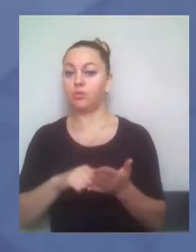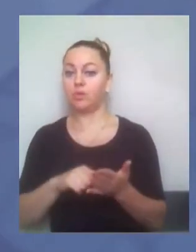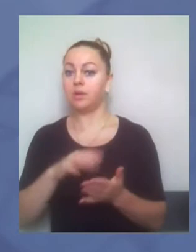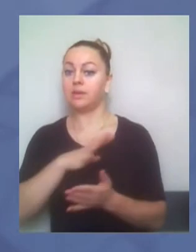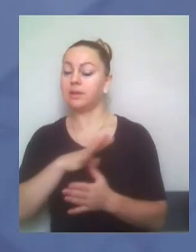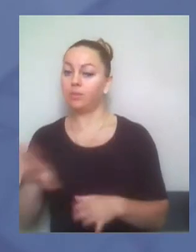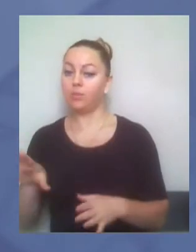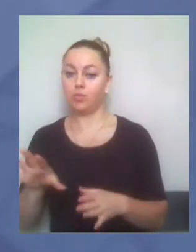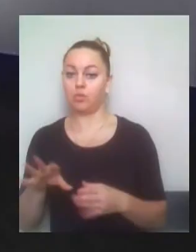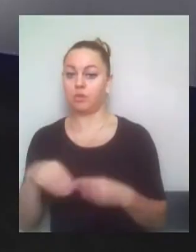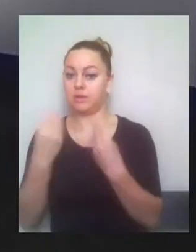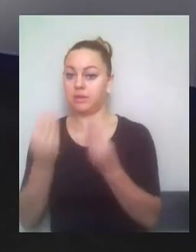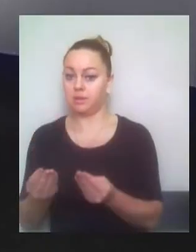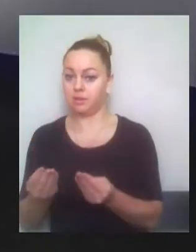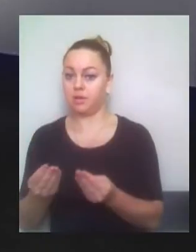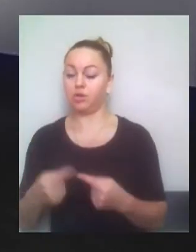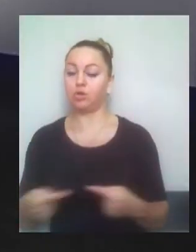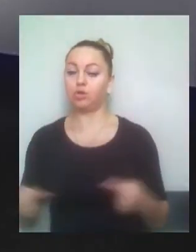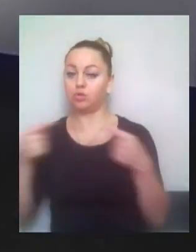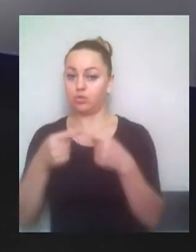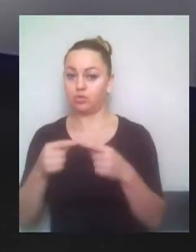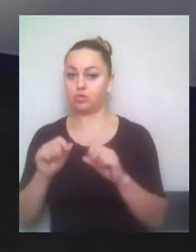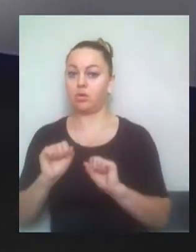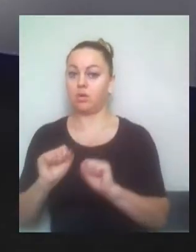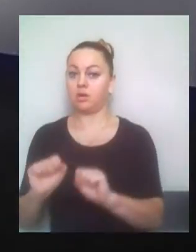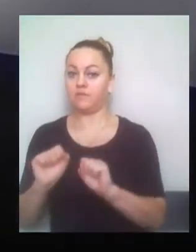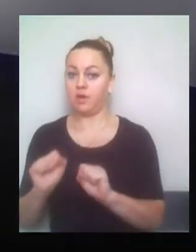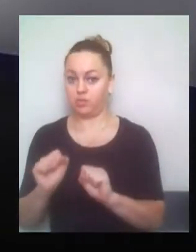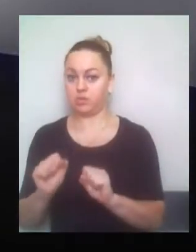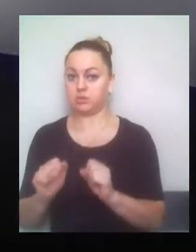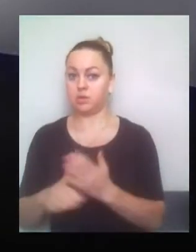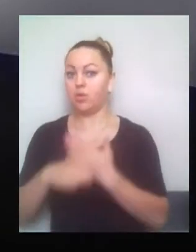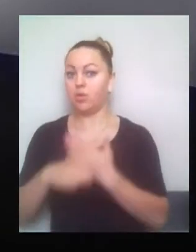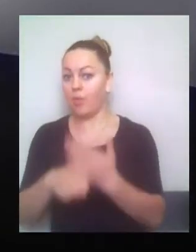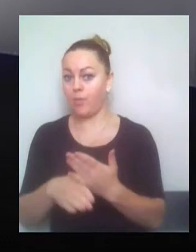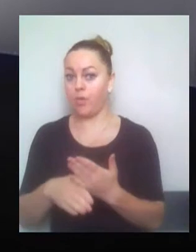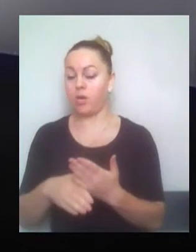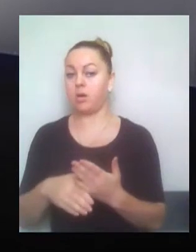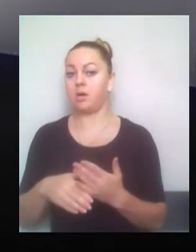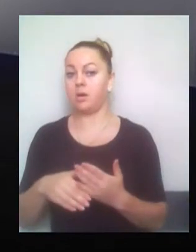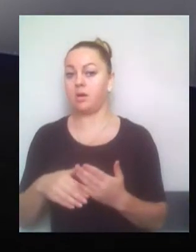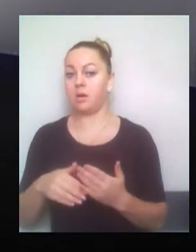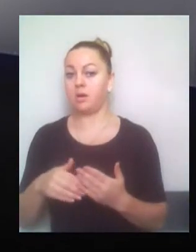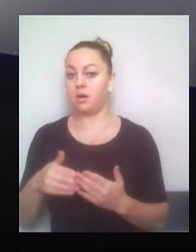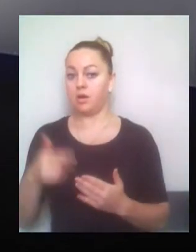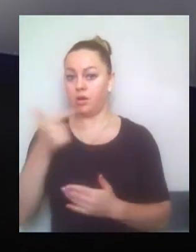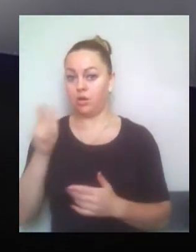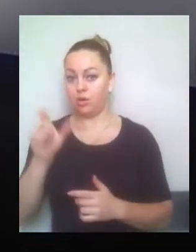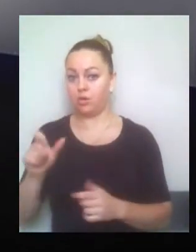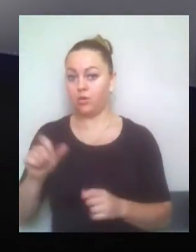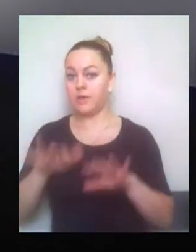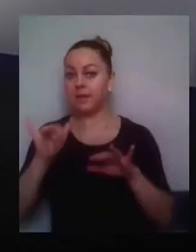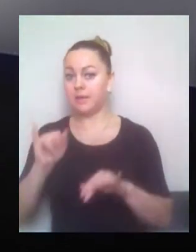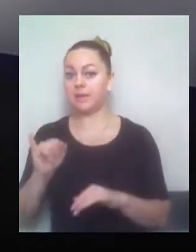надана належна юридична підтримка зі сторони органів безпосередньо місцевого самоврядування і